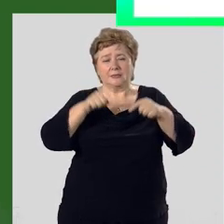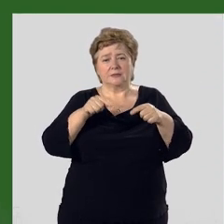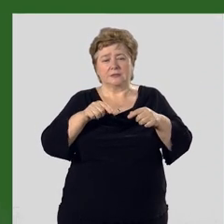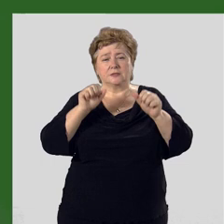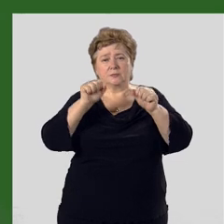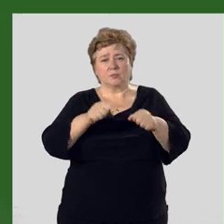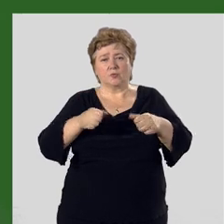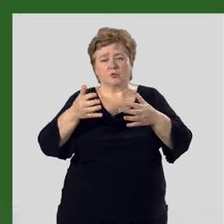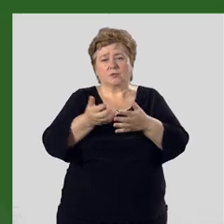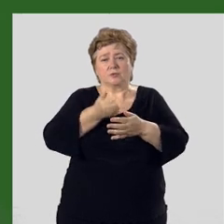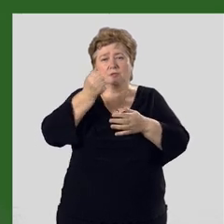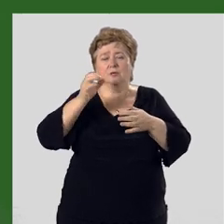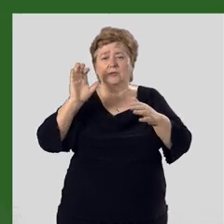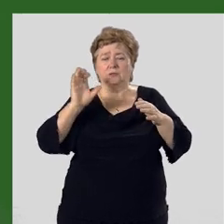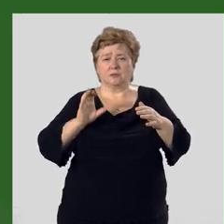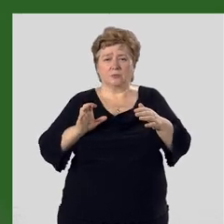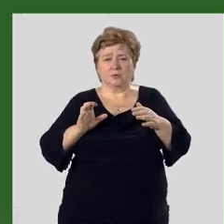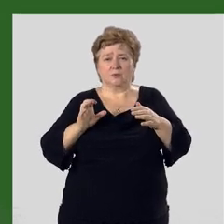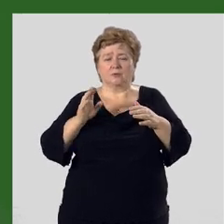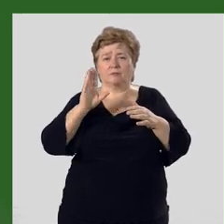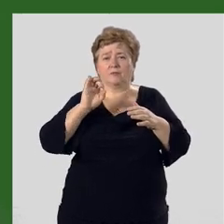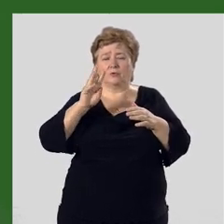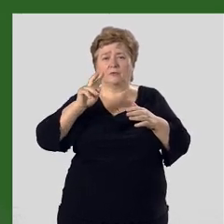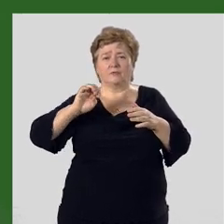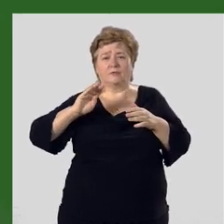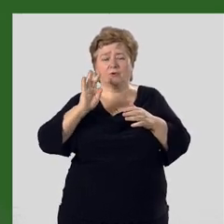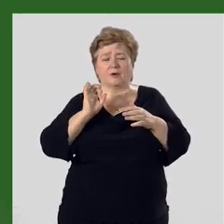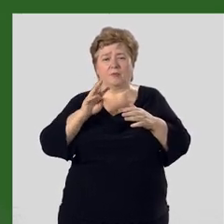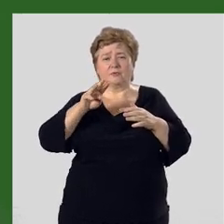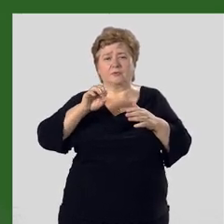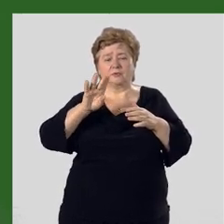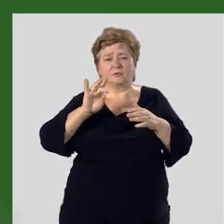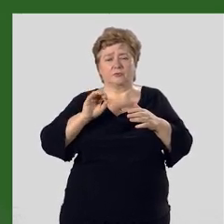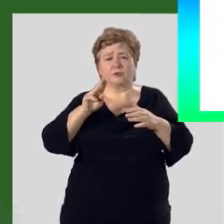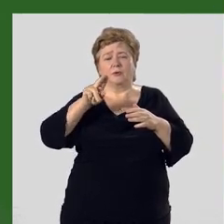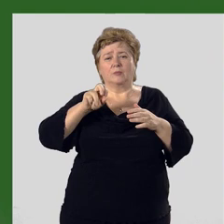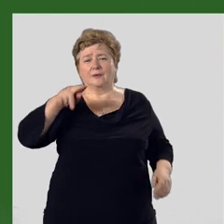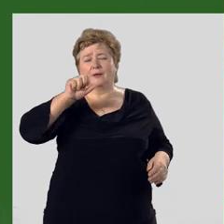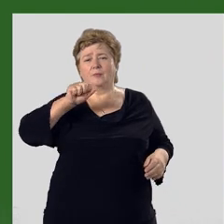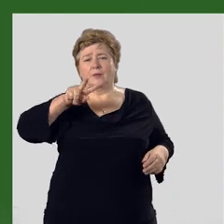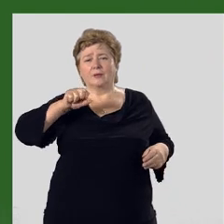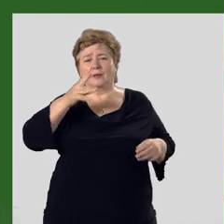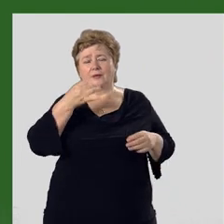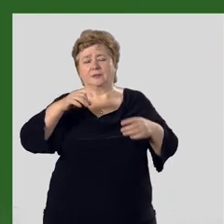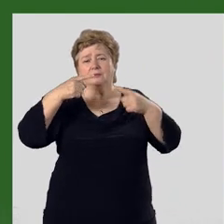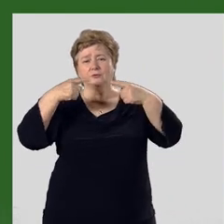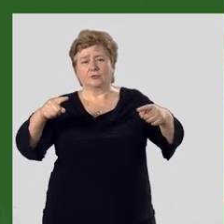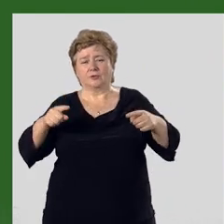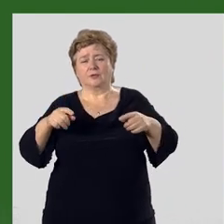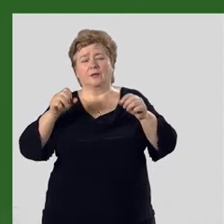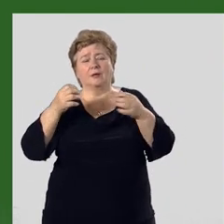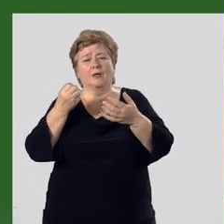золотом можно извлечь серебро, вольфрам, телур, платину, палладий и другие